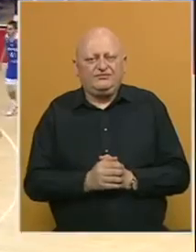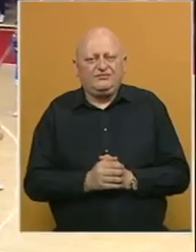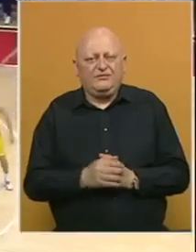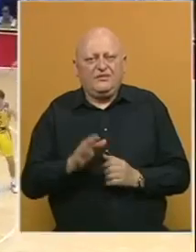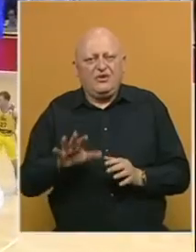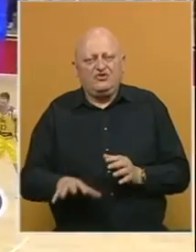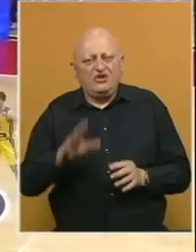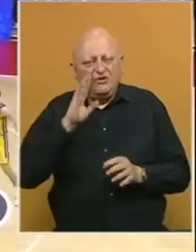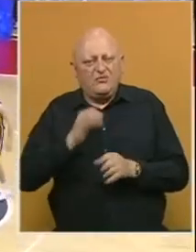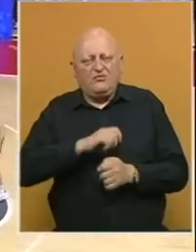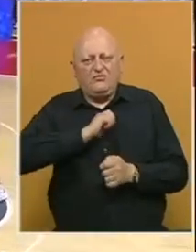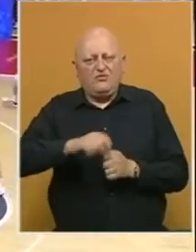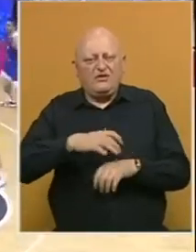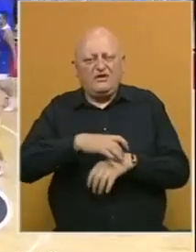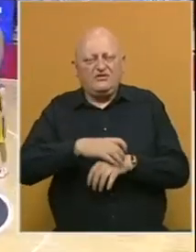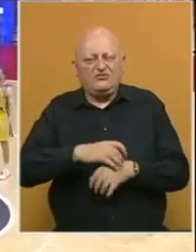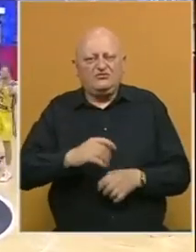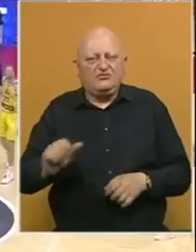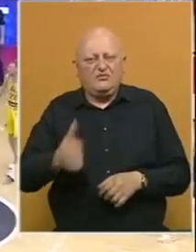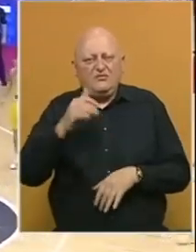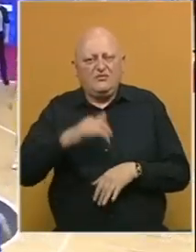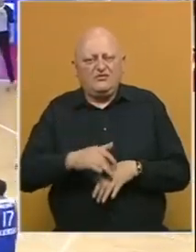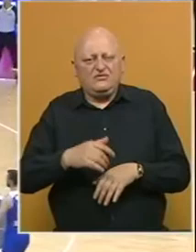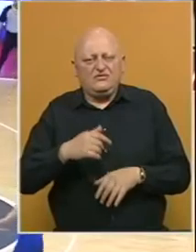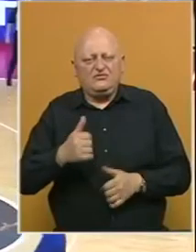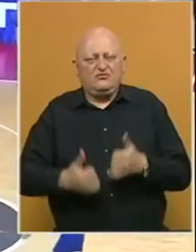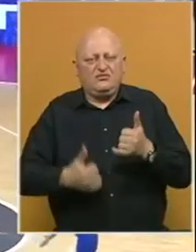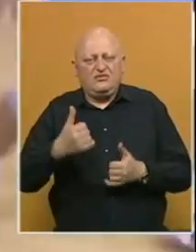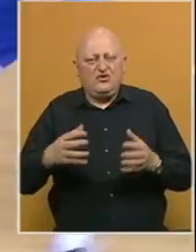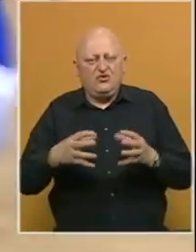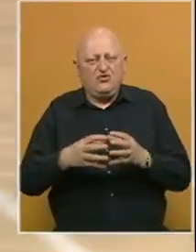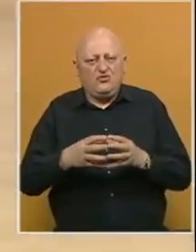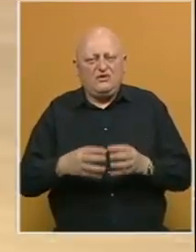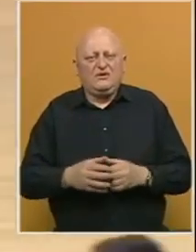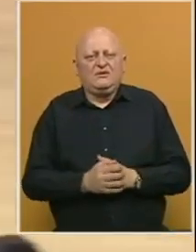BH Košarkaši pobijedili Grčku, obezbijedili prvo mjesto u kvalifikacijonoj grupi.